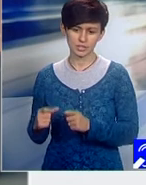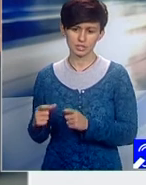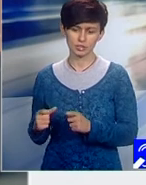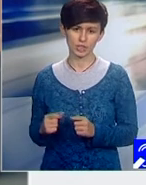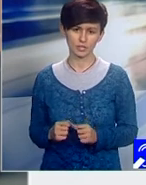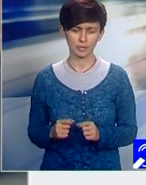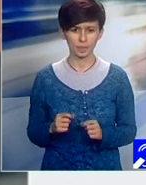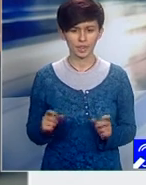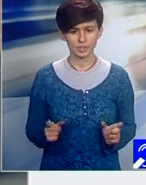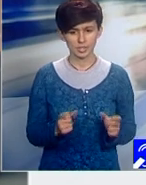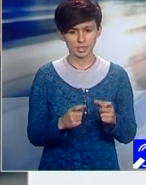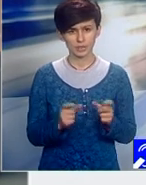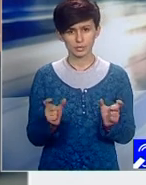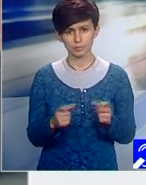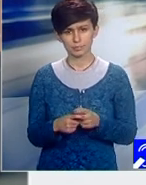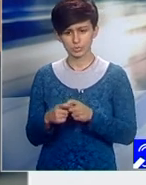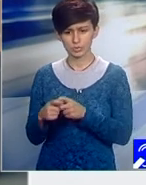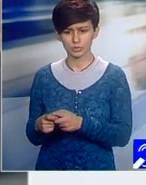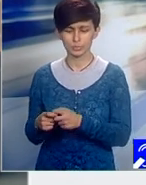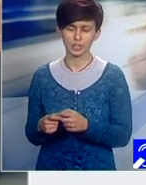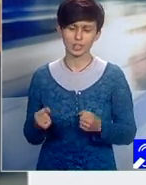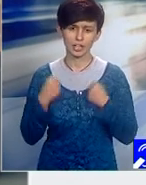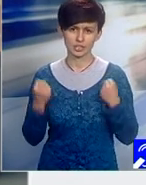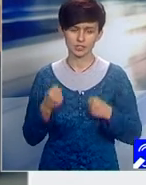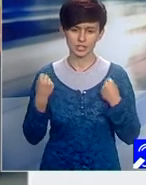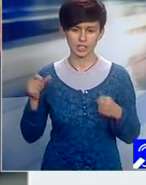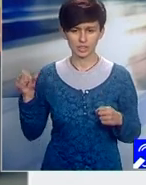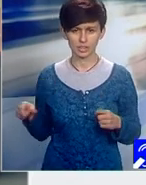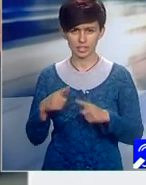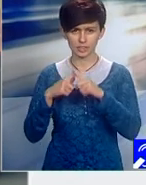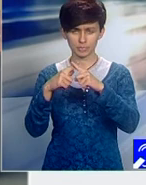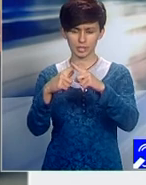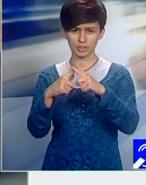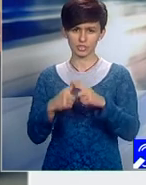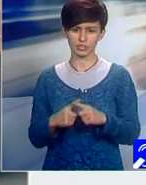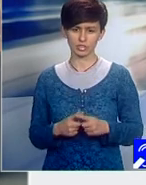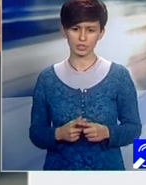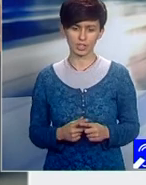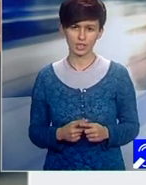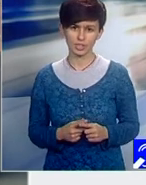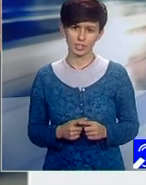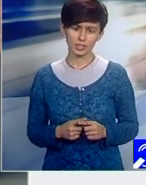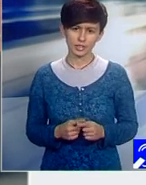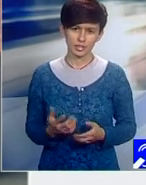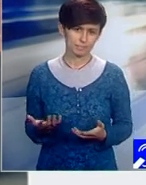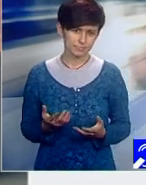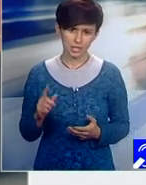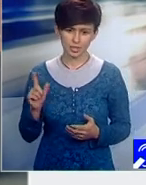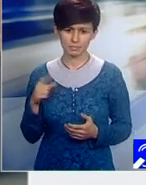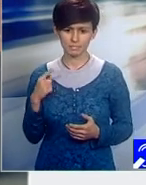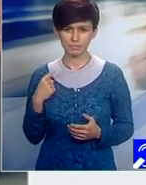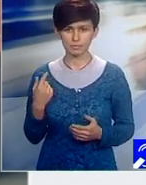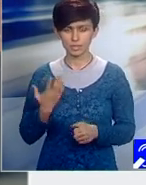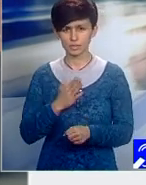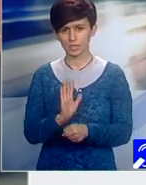să suspende activitatea taximetriștilor de ocazie, sau cum să spun, a taximetriștilor, a